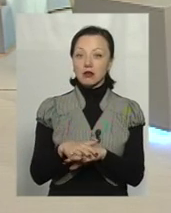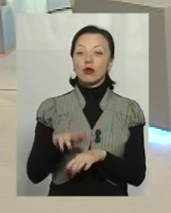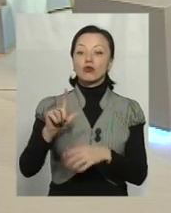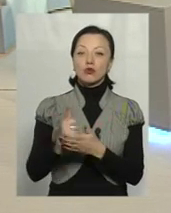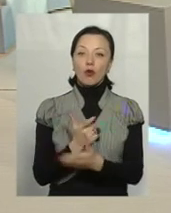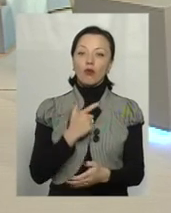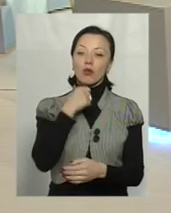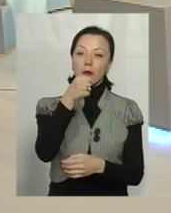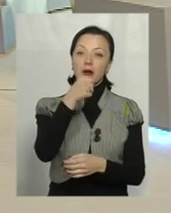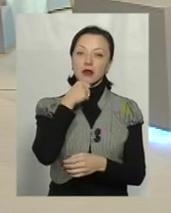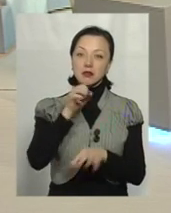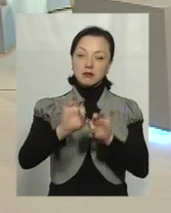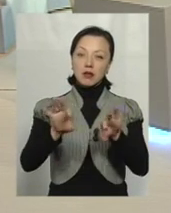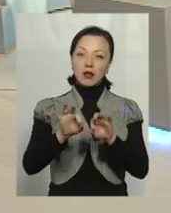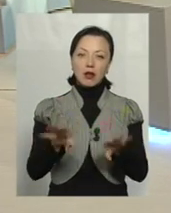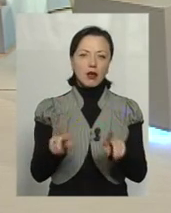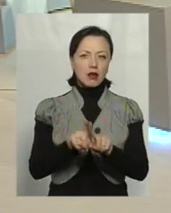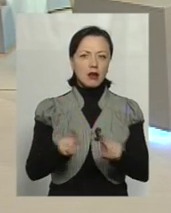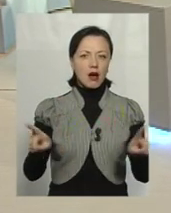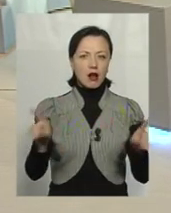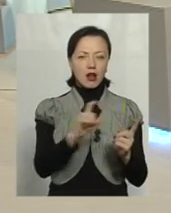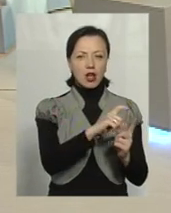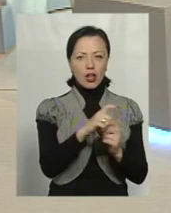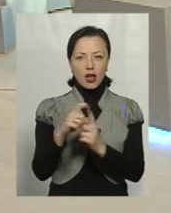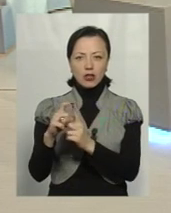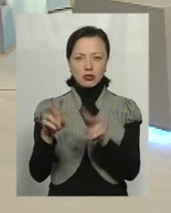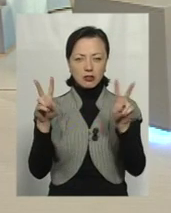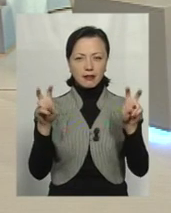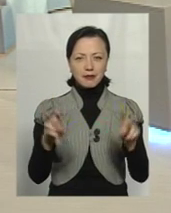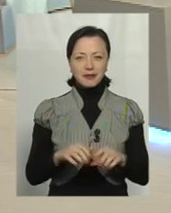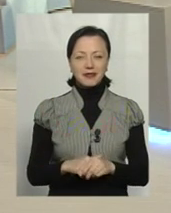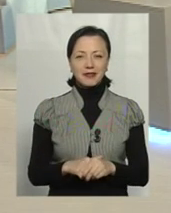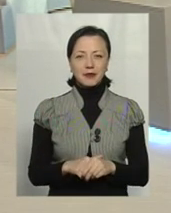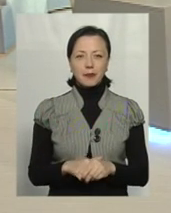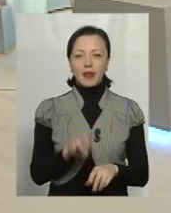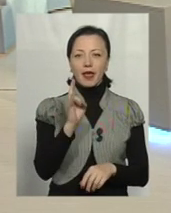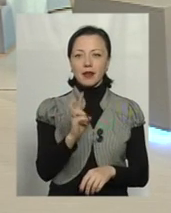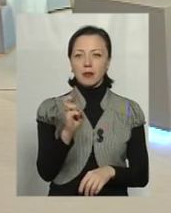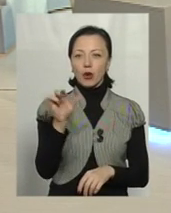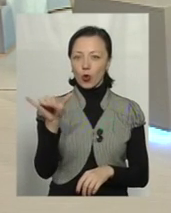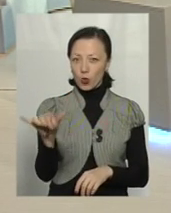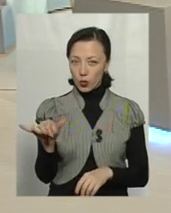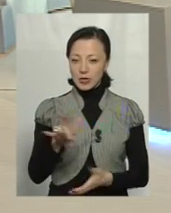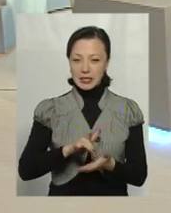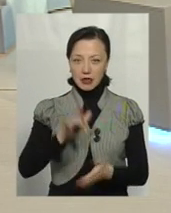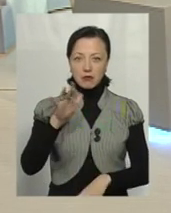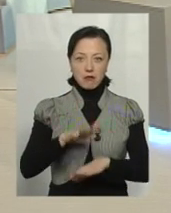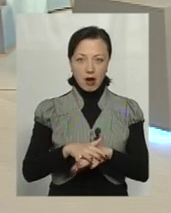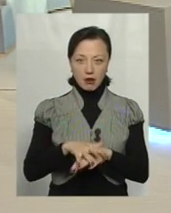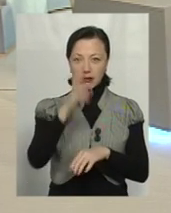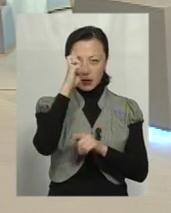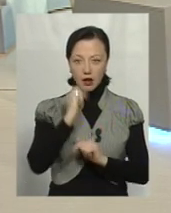пресконференцію і каже – геніальне речення. лапках геніальне. НБУ, тобто Центробанк країни,